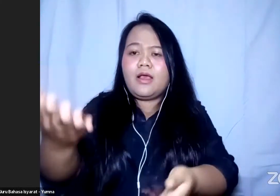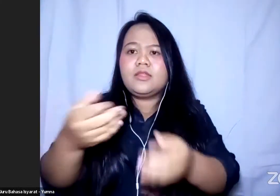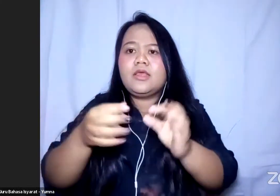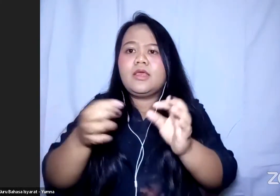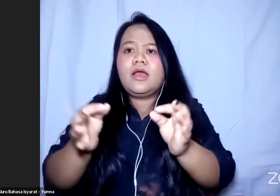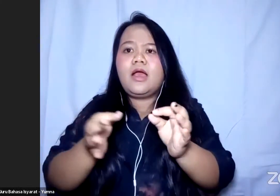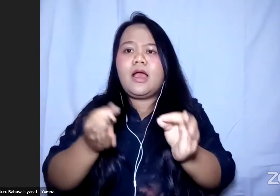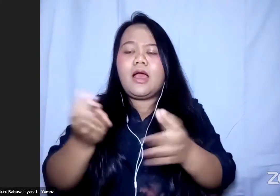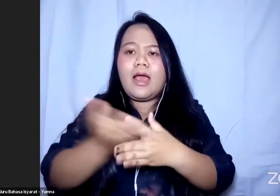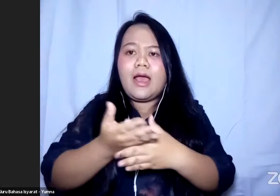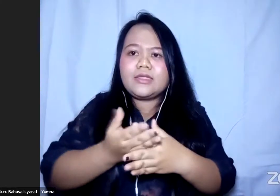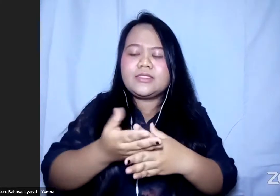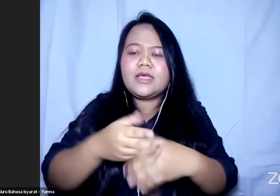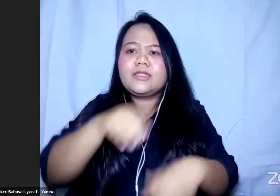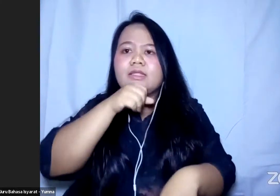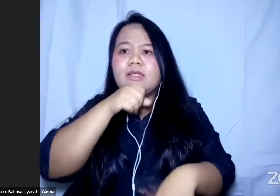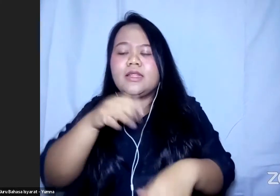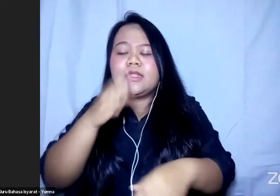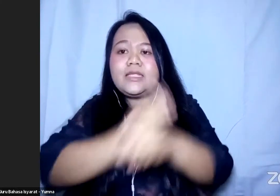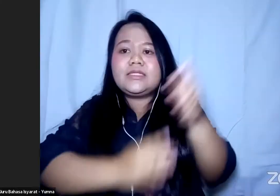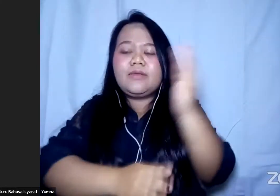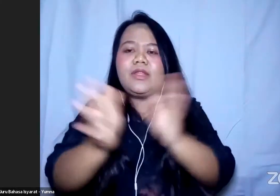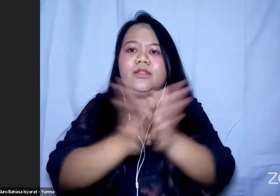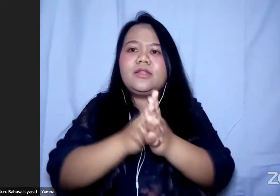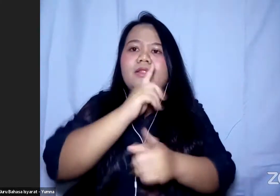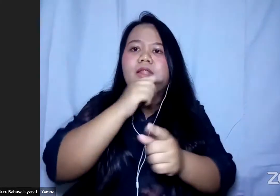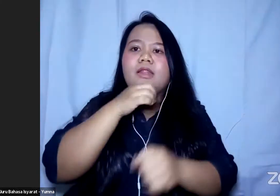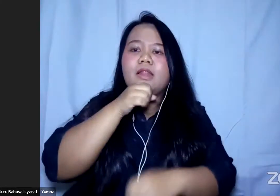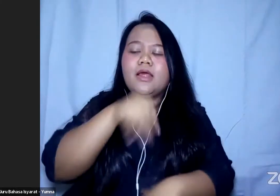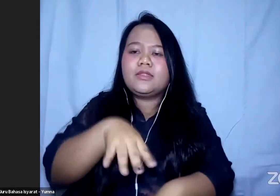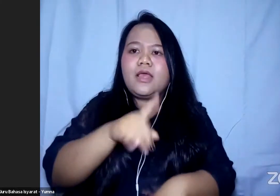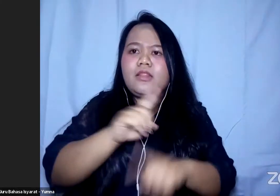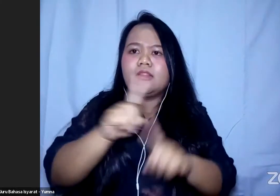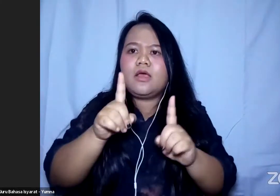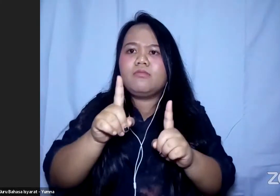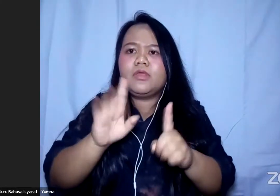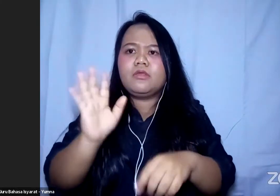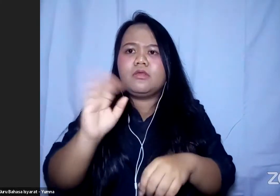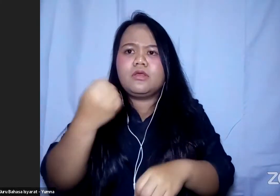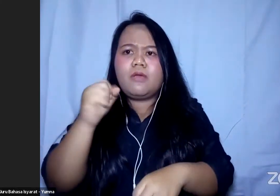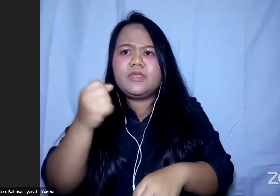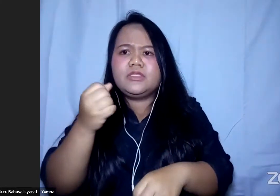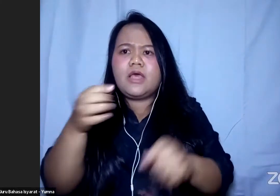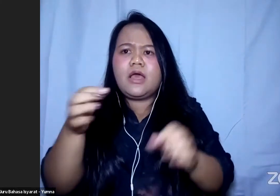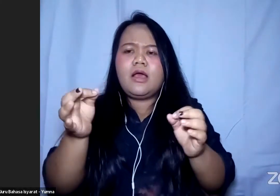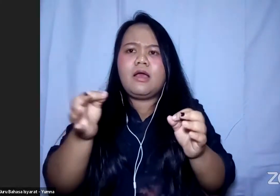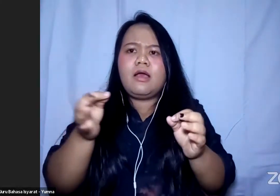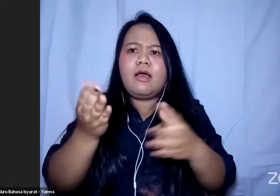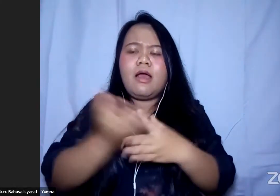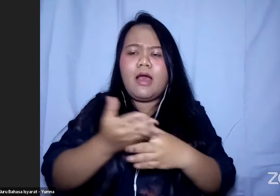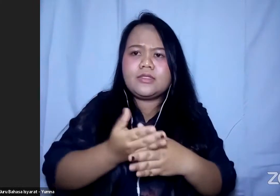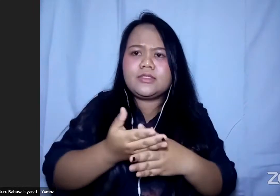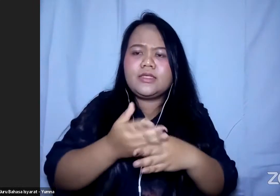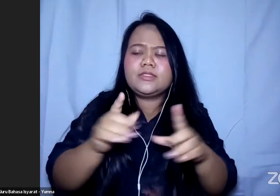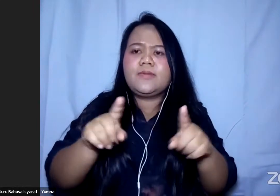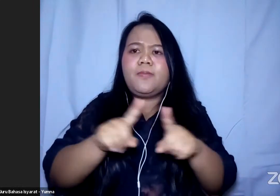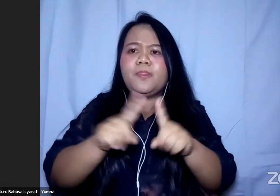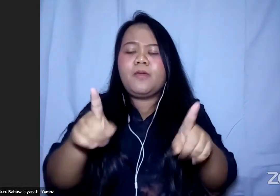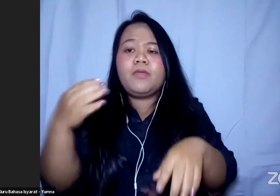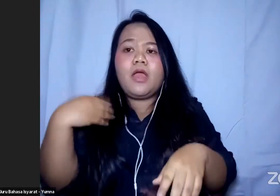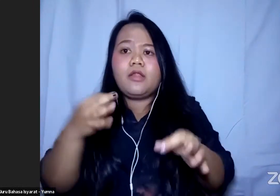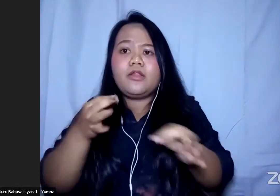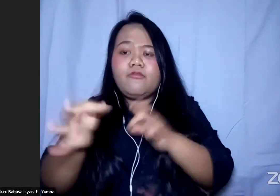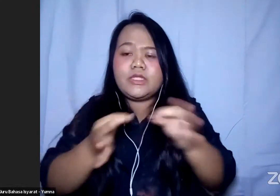dengan disabilitas dan lansia Malah mereka tidak dapat mengaksesnya Tapi sebetulnya ketika kita bisa menyediakan